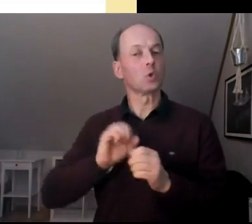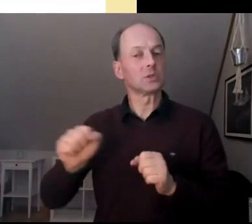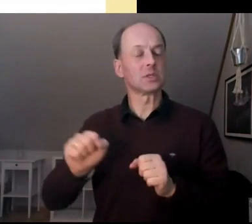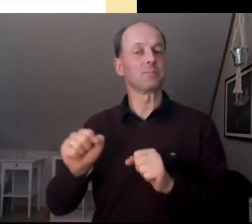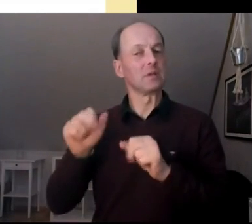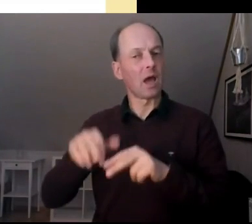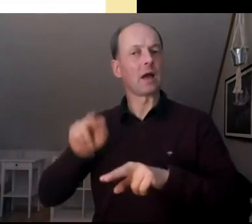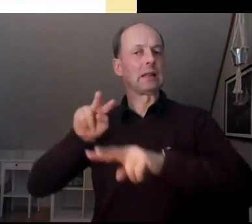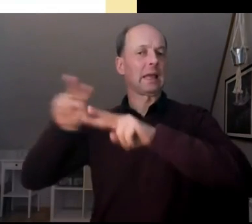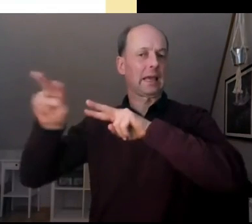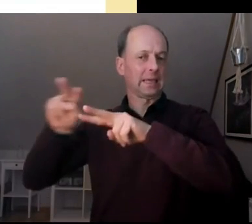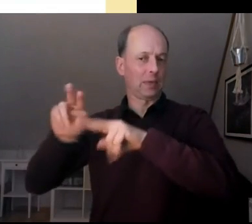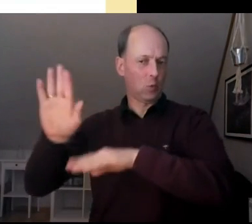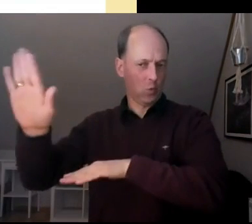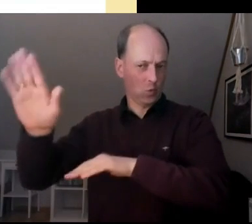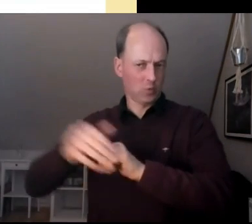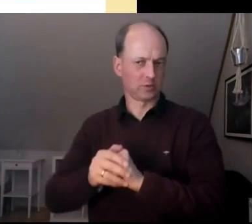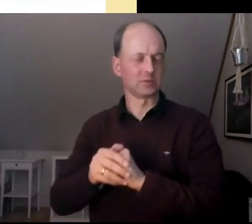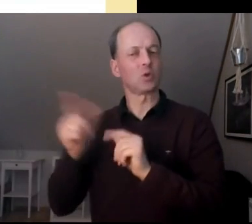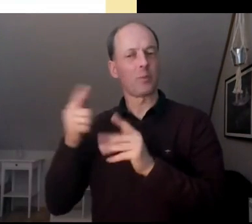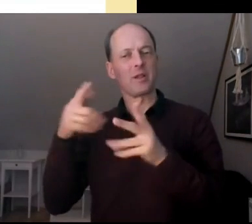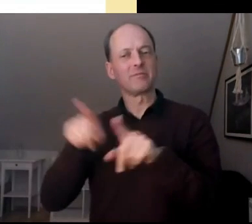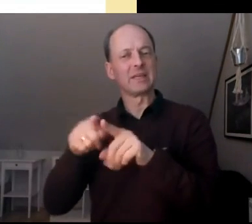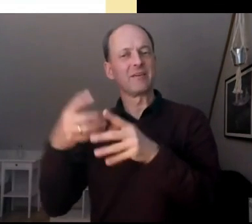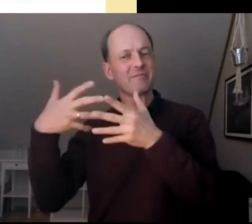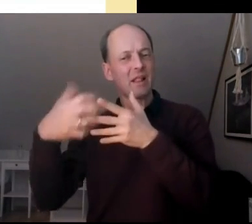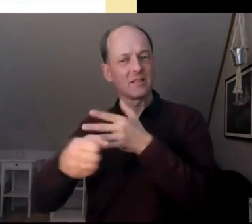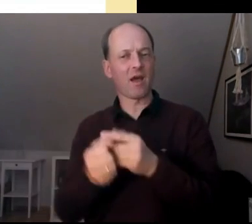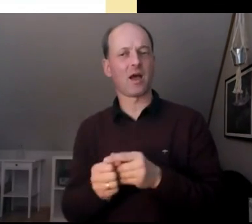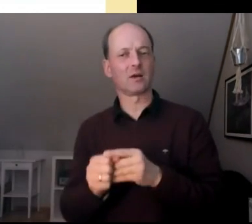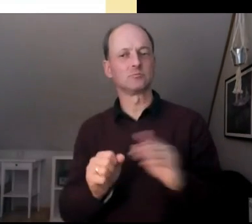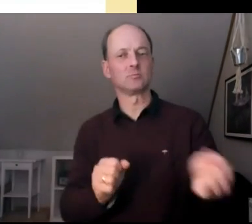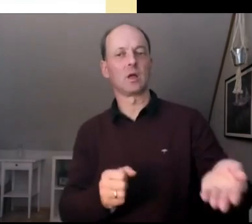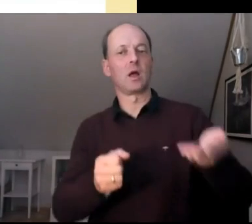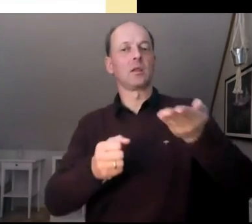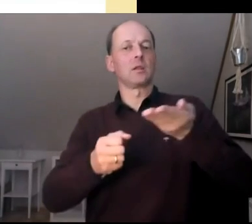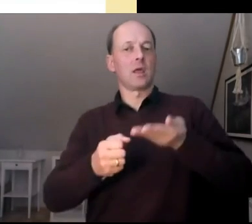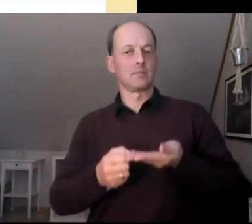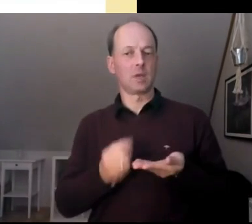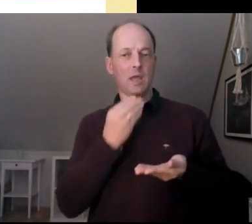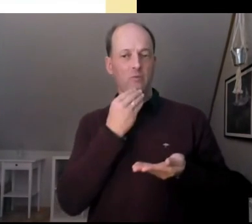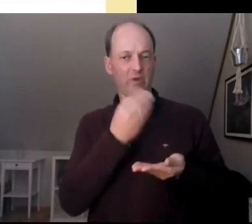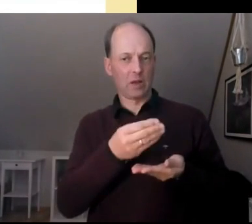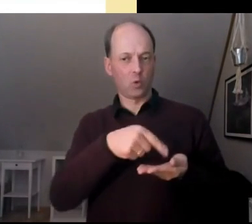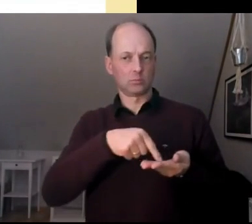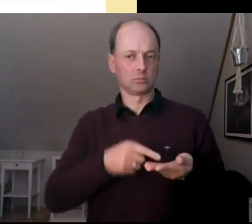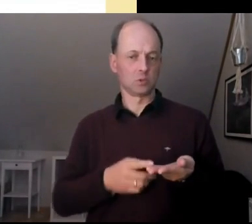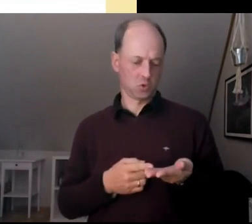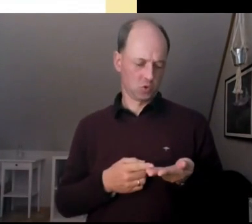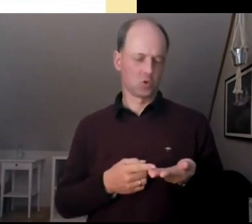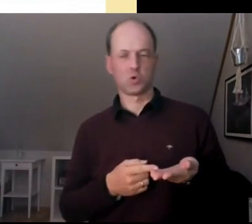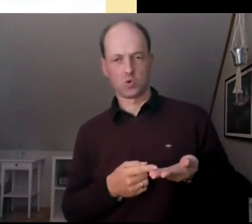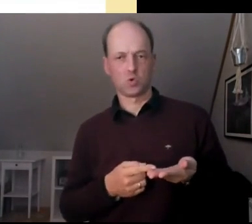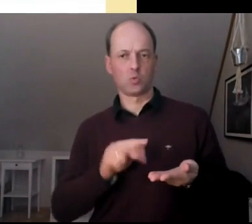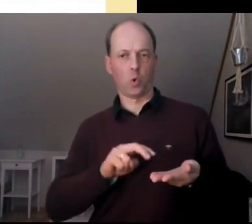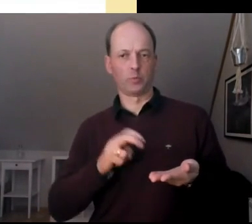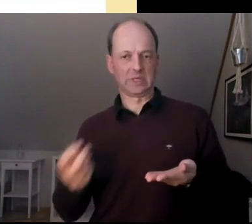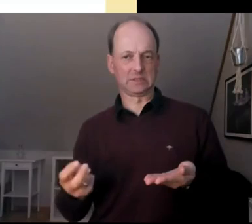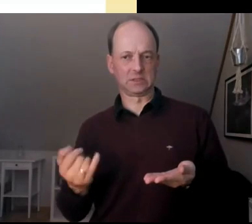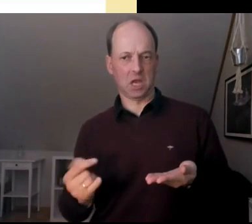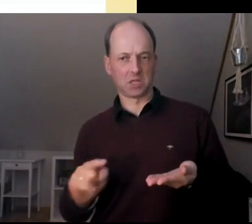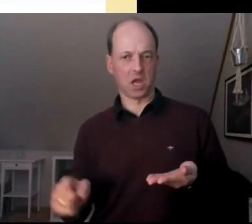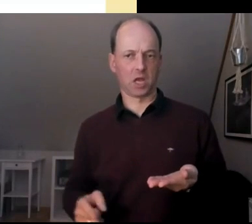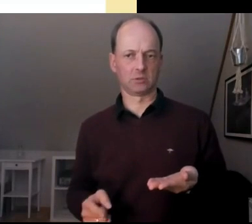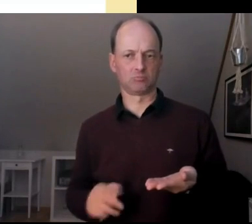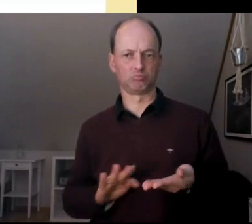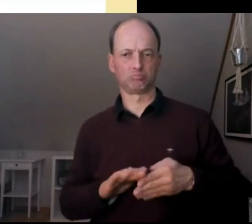Filter da, dass die nochmal dann schauen, setzen sie es um, setzen sie es nicht um. Da ist dann auch nochmal die Angst, dass dann Sachen